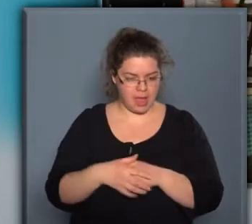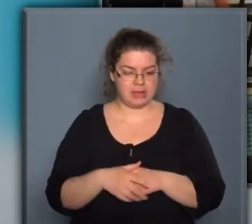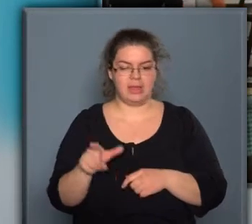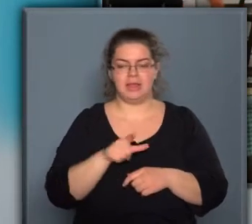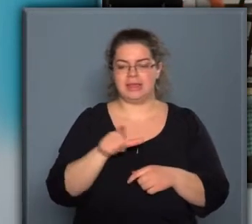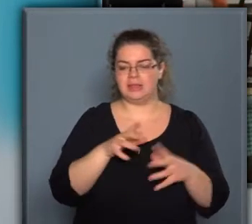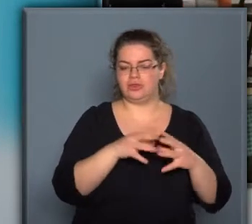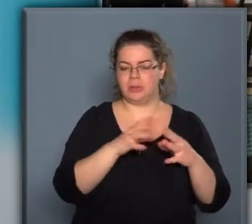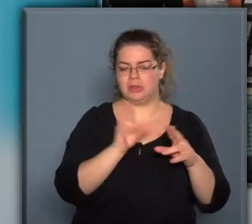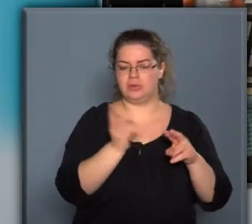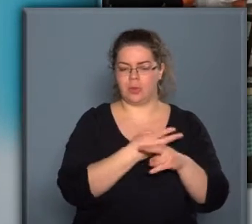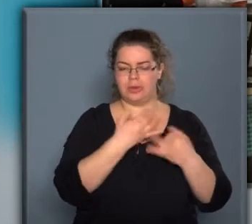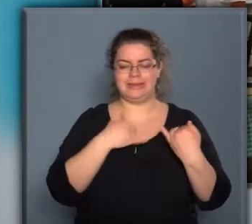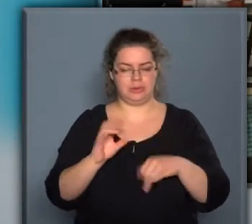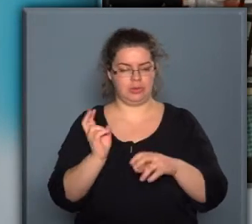is, kőbányáról két csapat